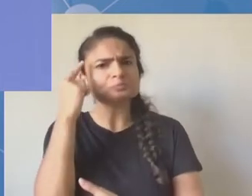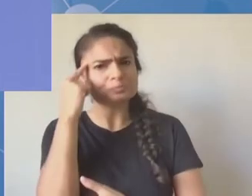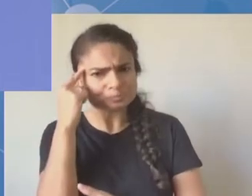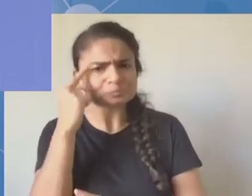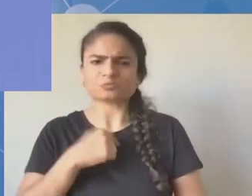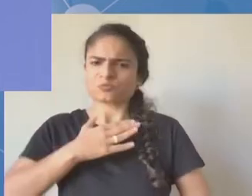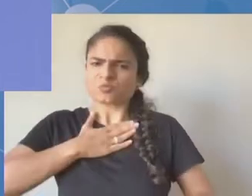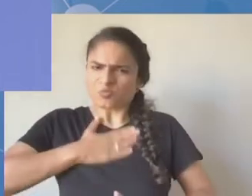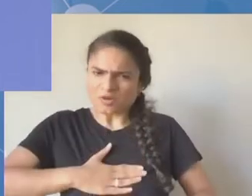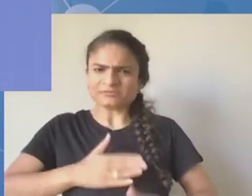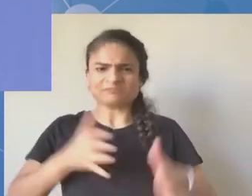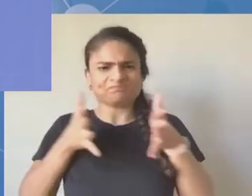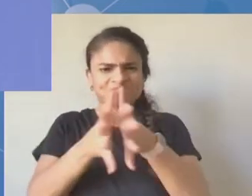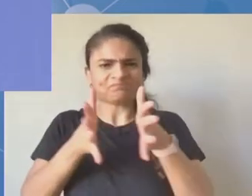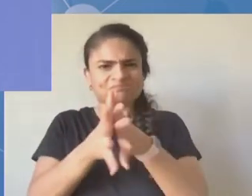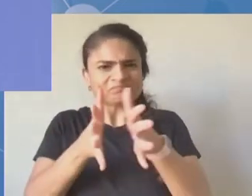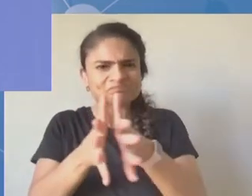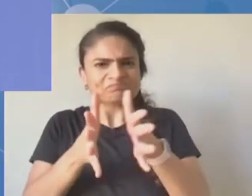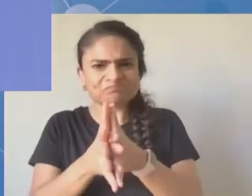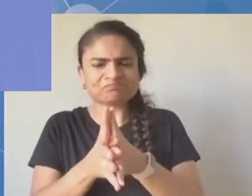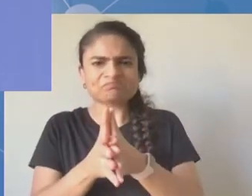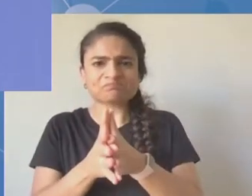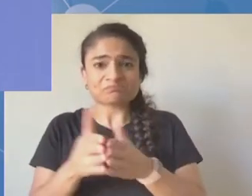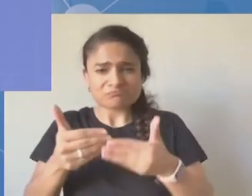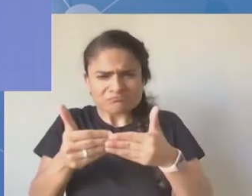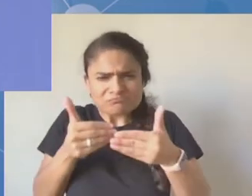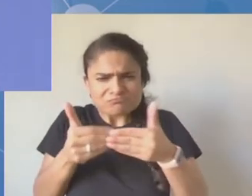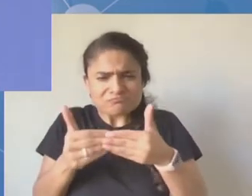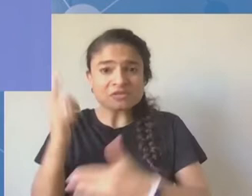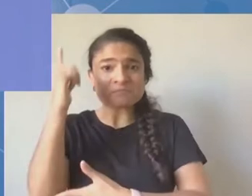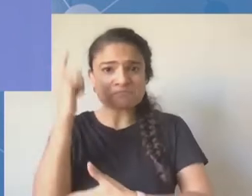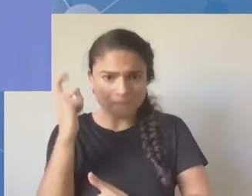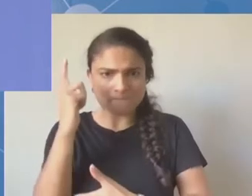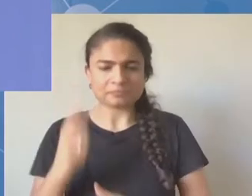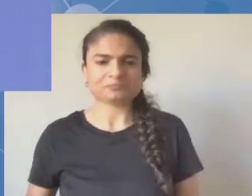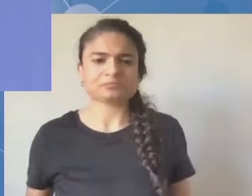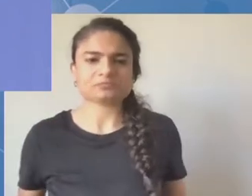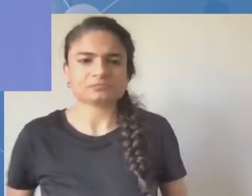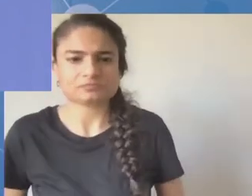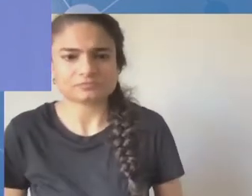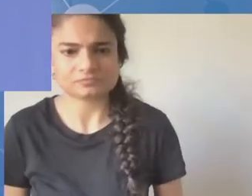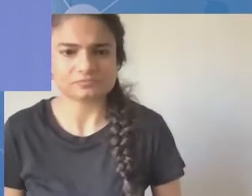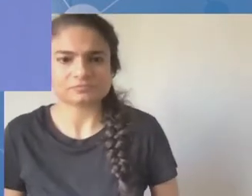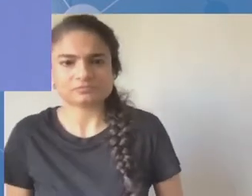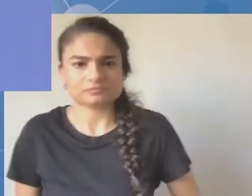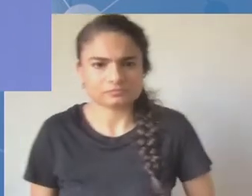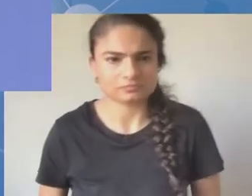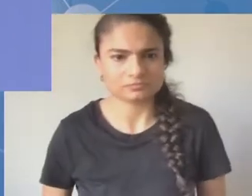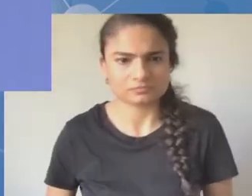jest przewodnicząca wielostronnej grupy doradczej,